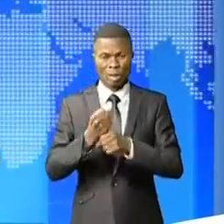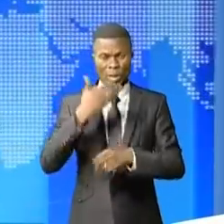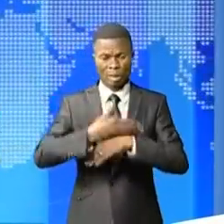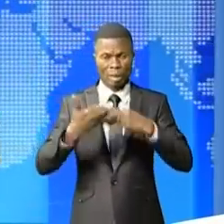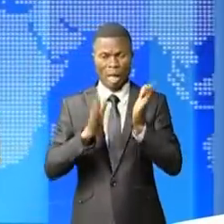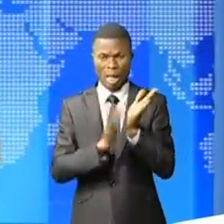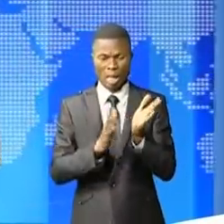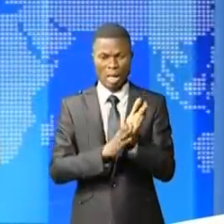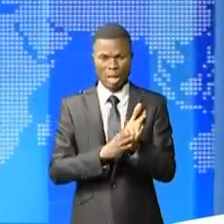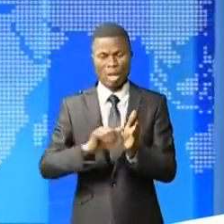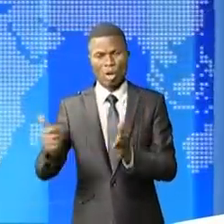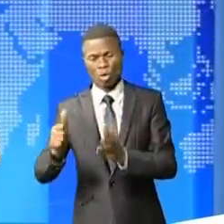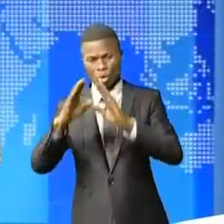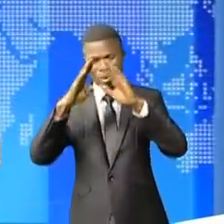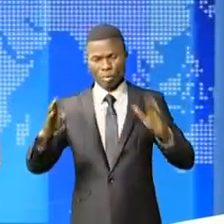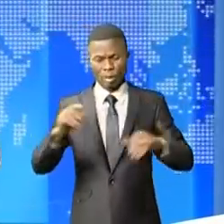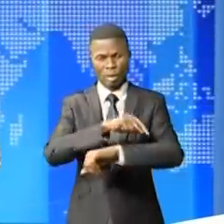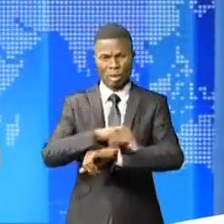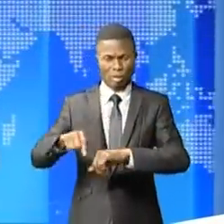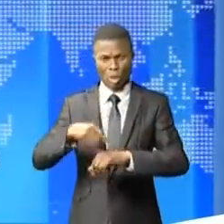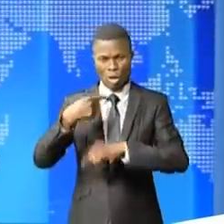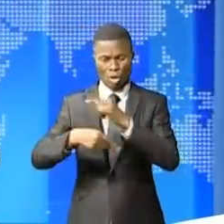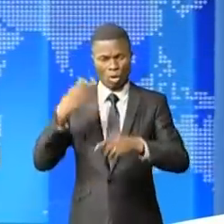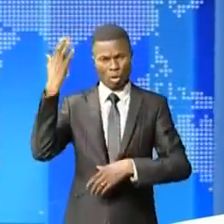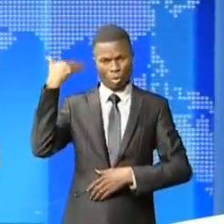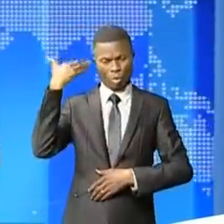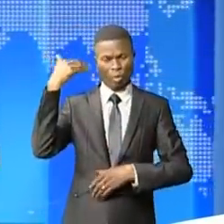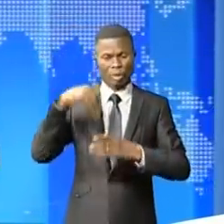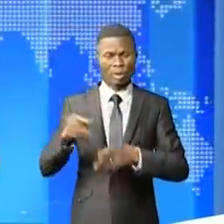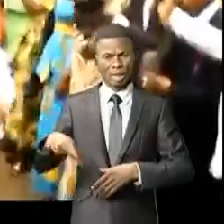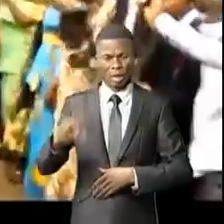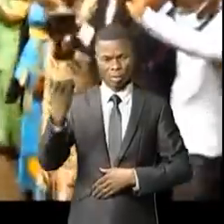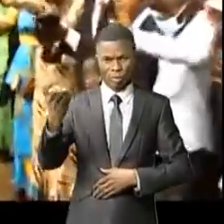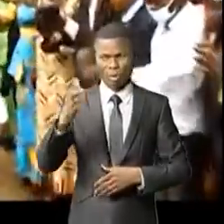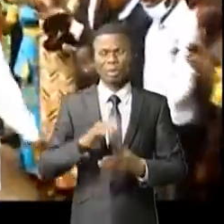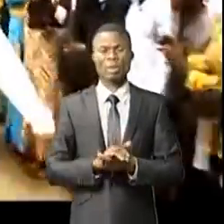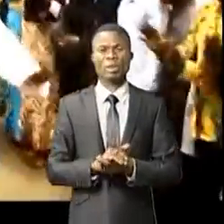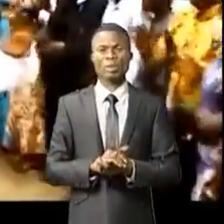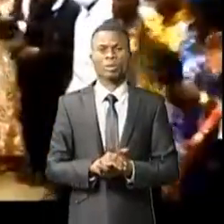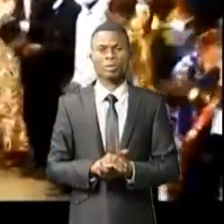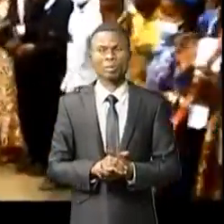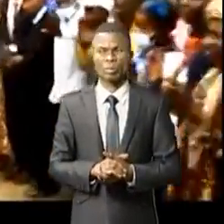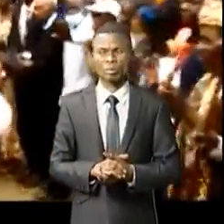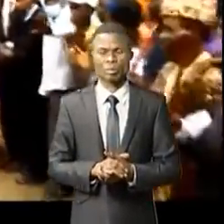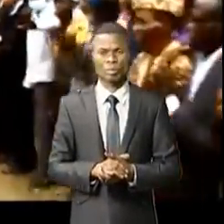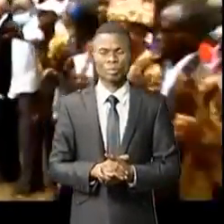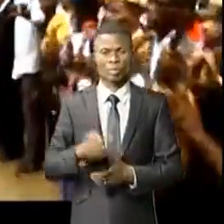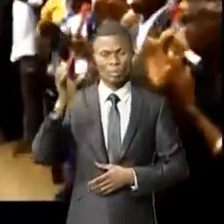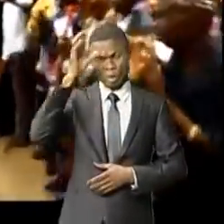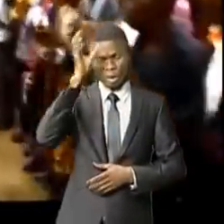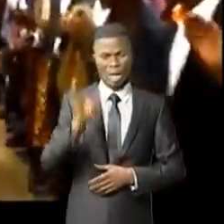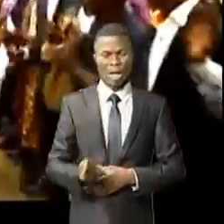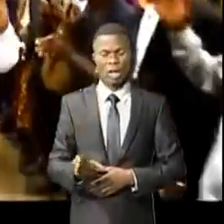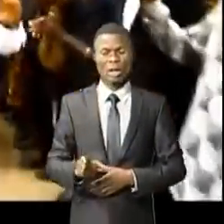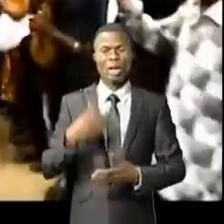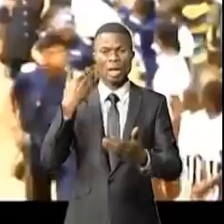des écoles et autres infrastructures administratives lancées dernièrement dans sa province. Tchundala, le premier des citoyens du Quilu est arrivé à Calo.